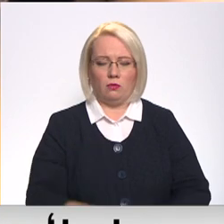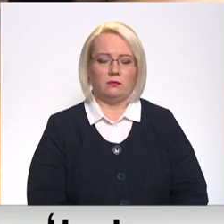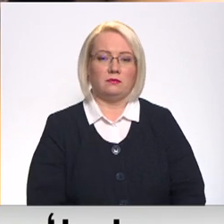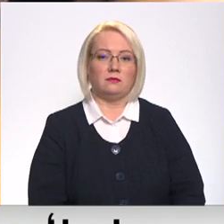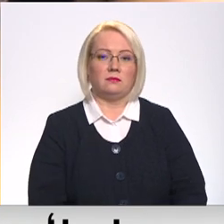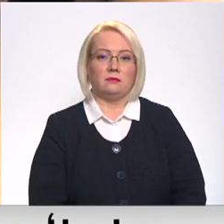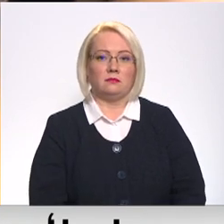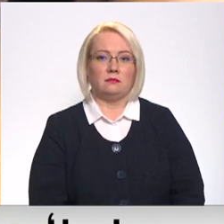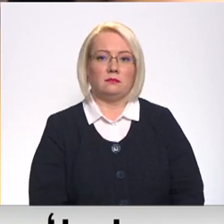Pāns, Vidzemstevvīzija.